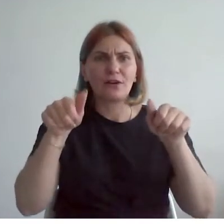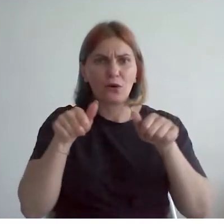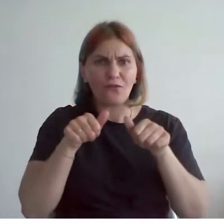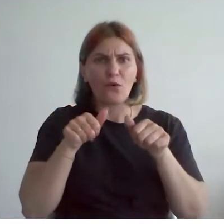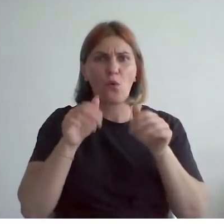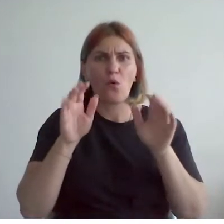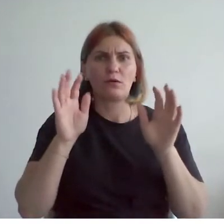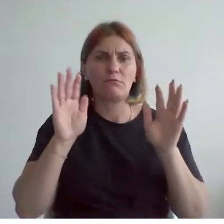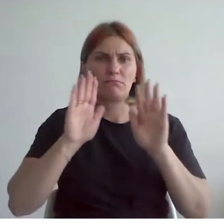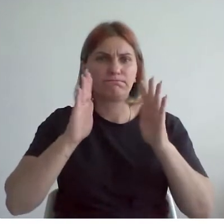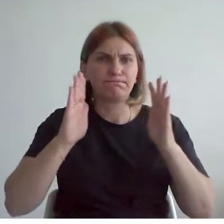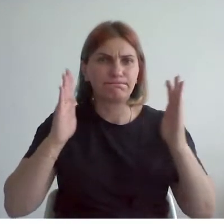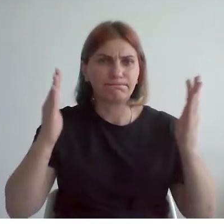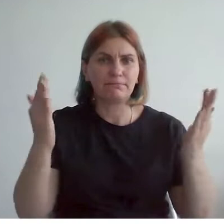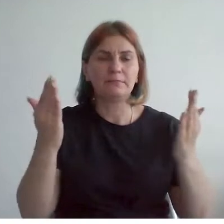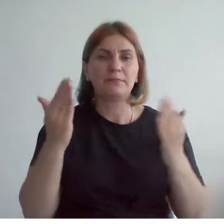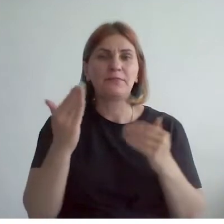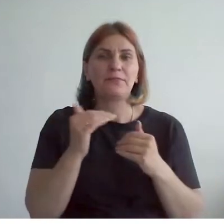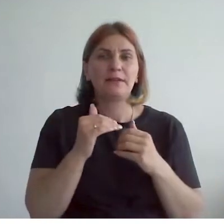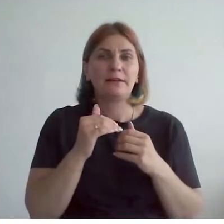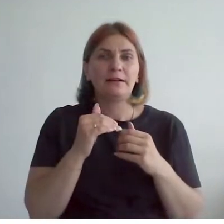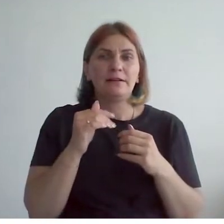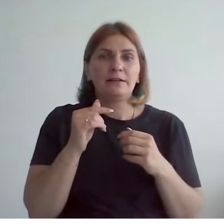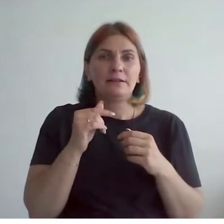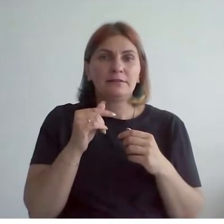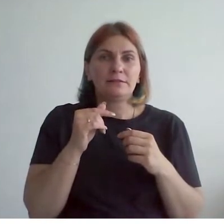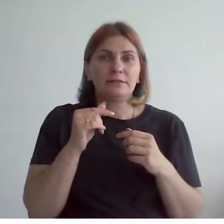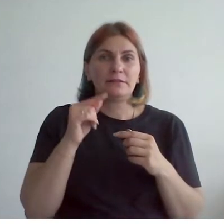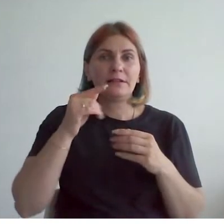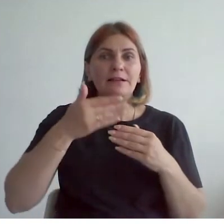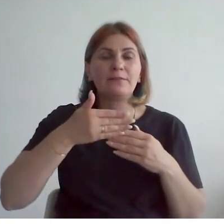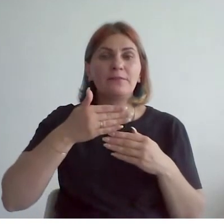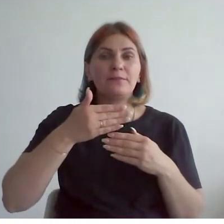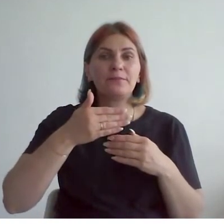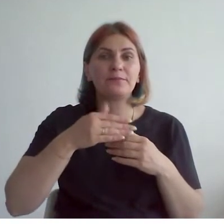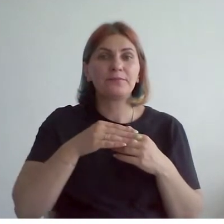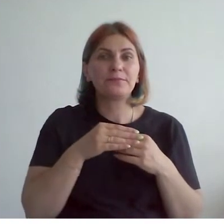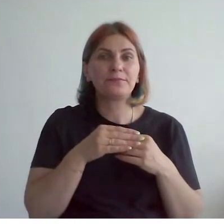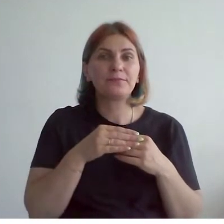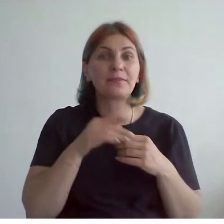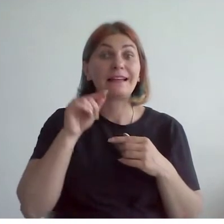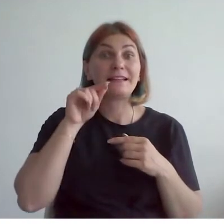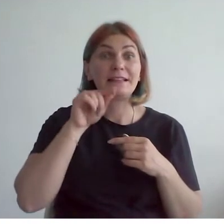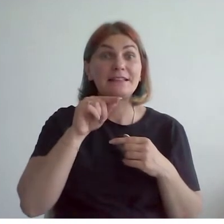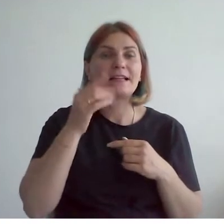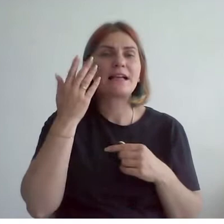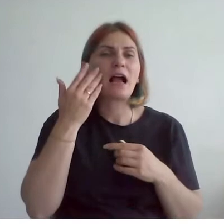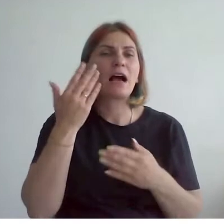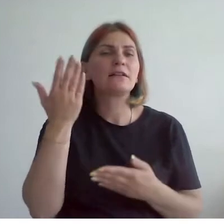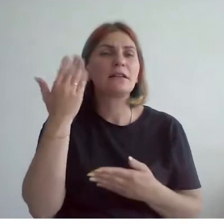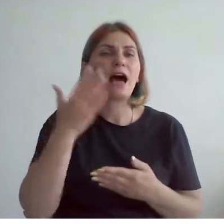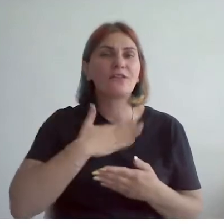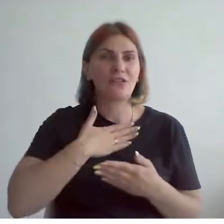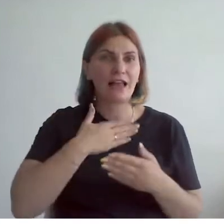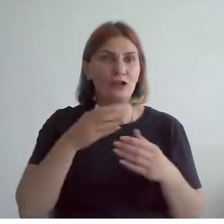консольный, который закреплен на здании им. Здесь когда-то в нашем здании